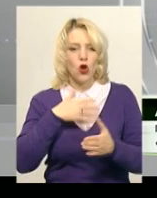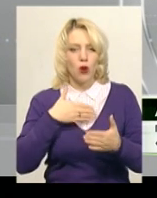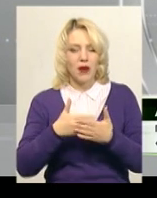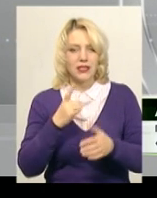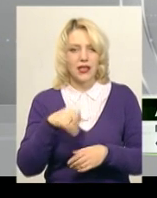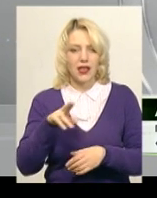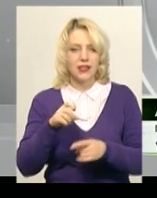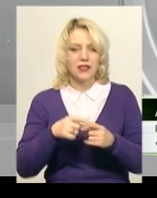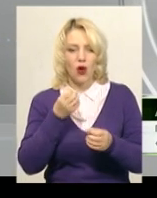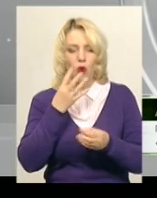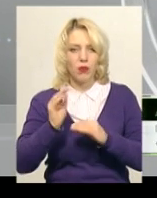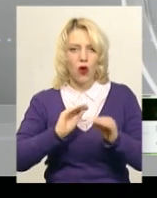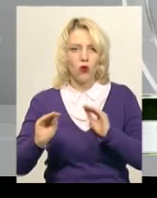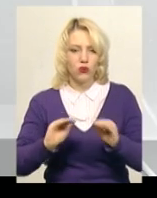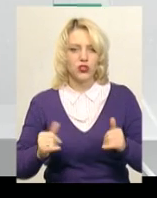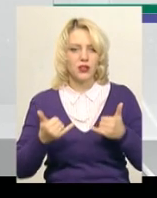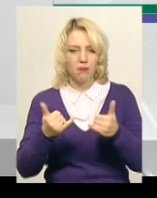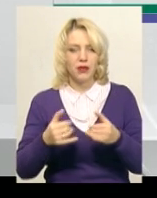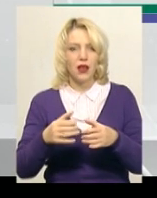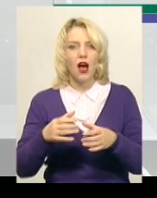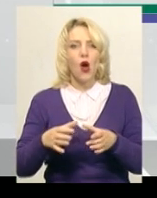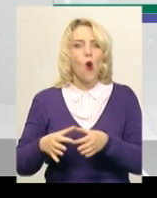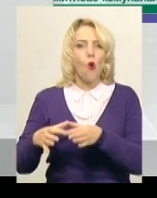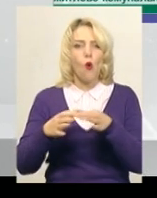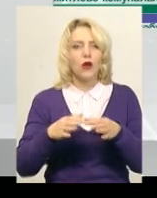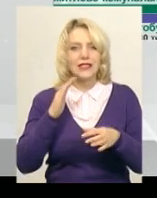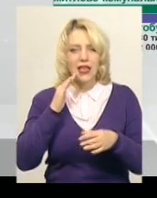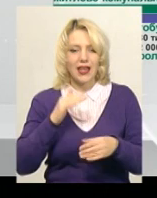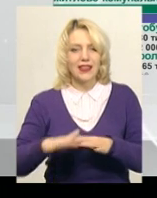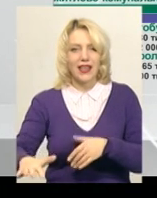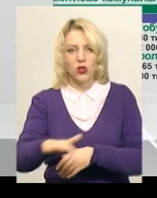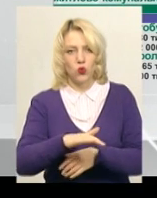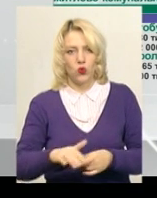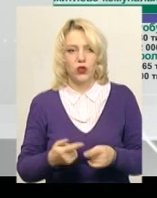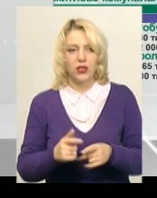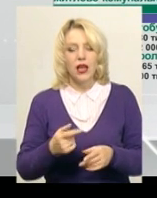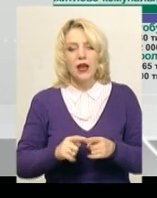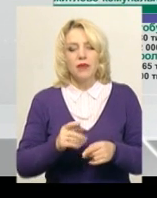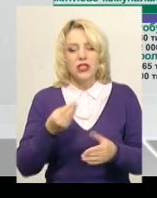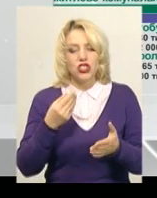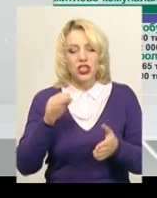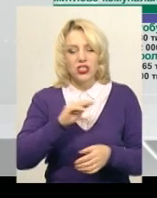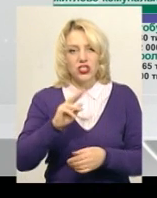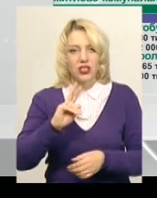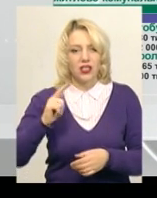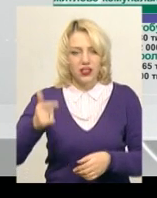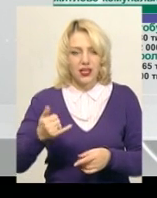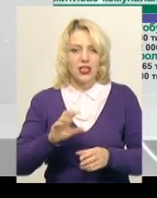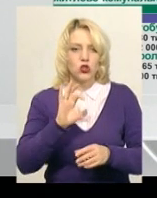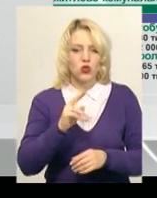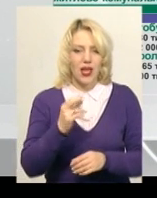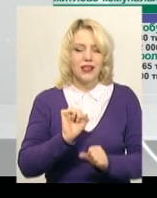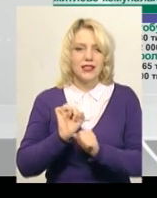– це облагородження біля озера території. Велика частина бюджетних коштів витрачається на житлово-комунальне господарство та соціальний захист